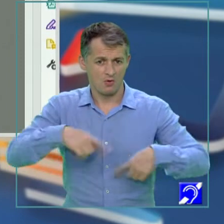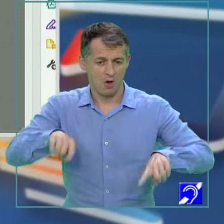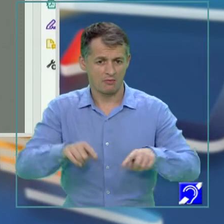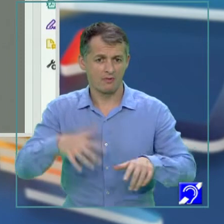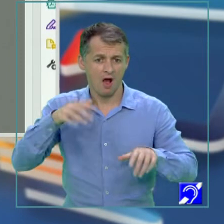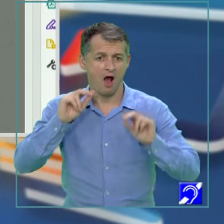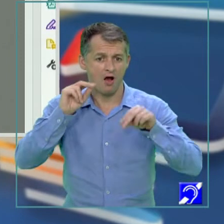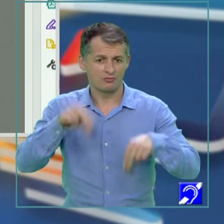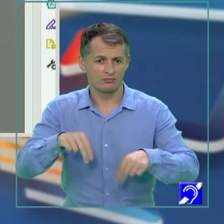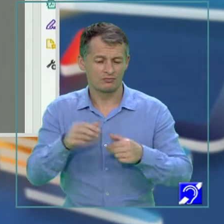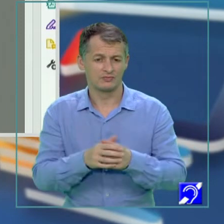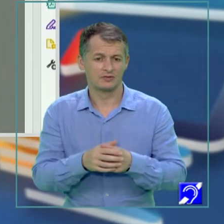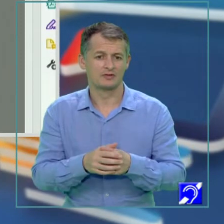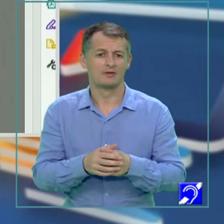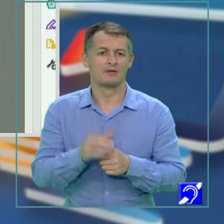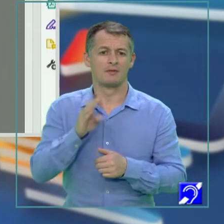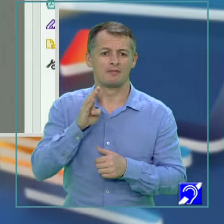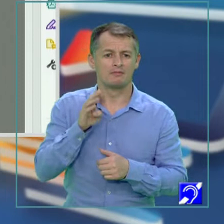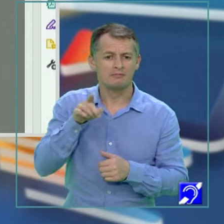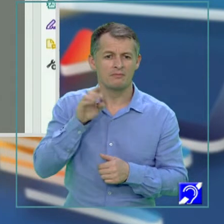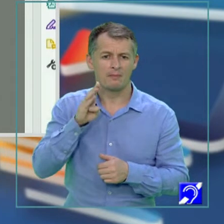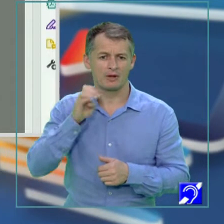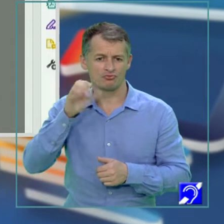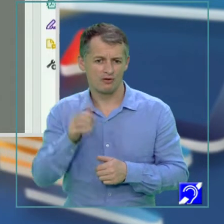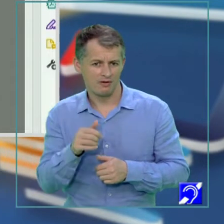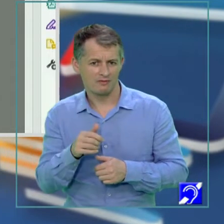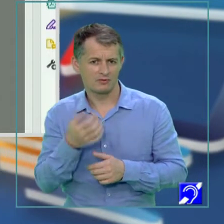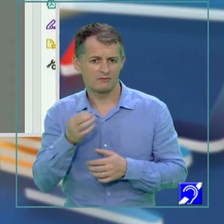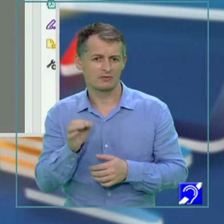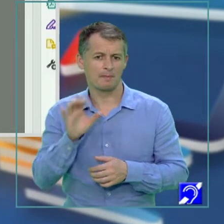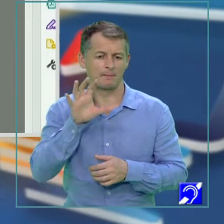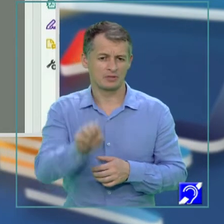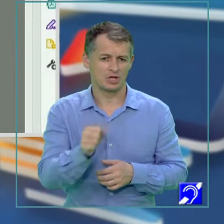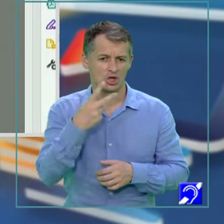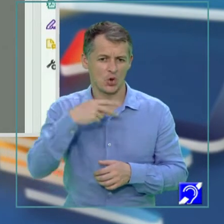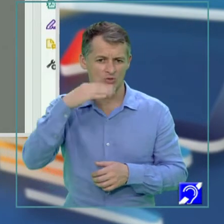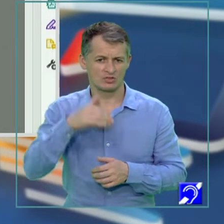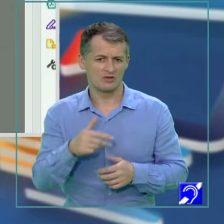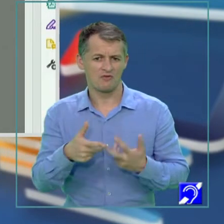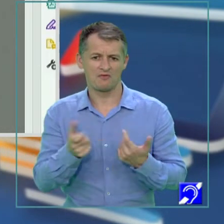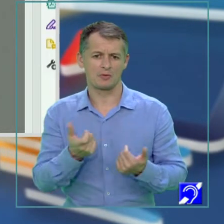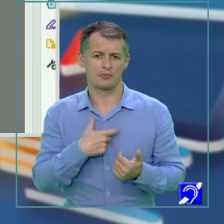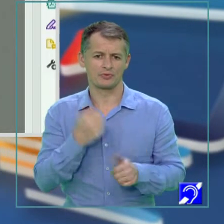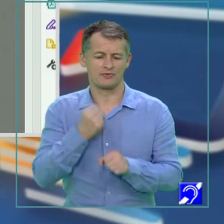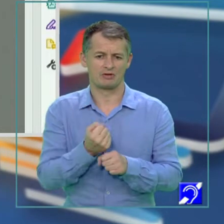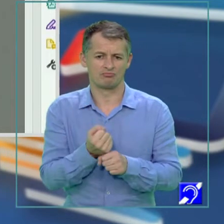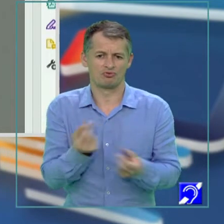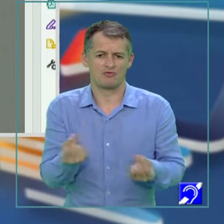ca urmare ca Belgica să fie prinsă timp de două zile, fără a putea face vreo mișcare.